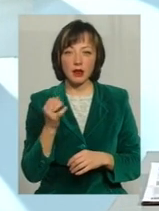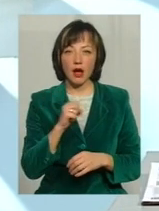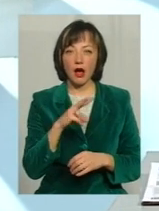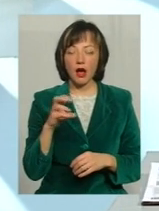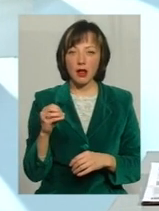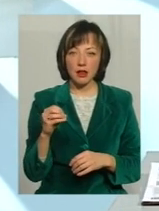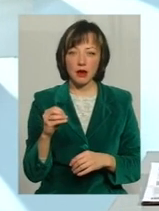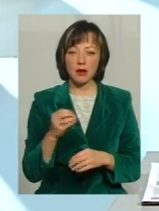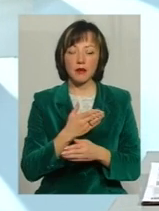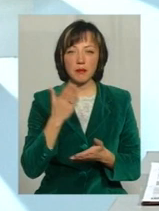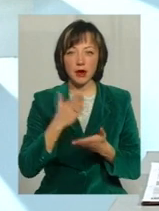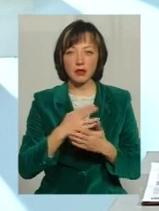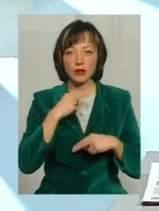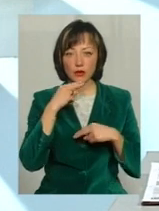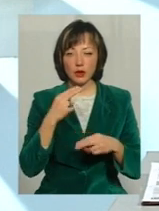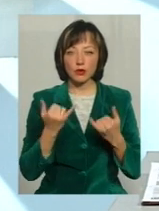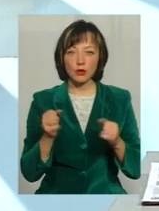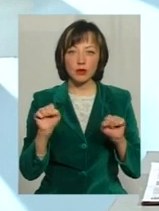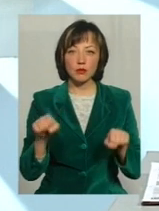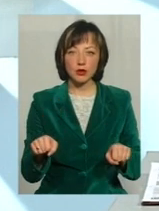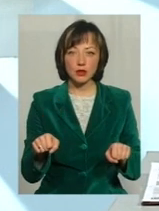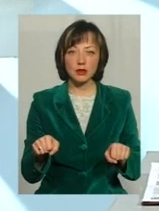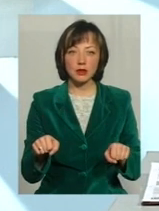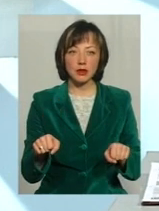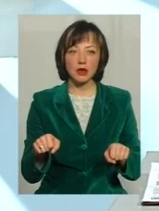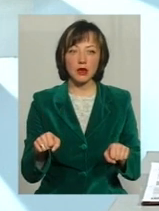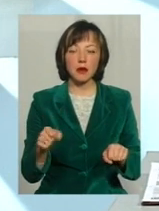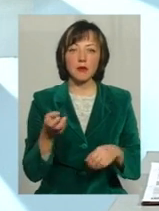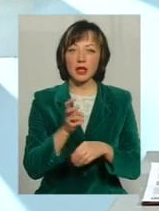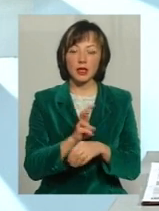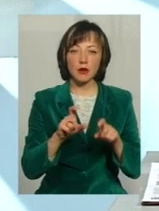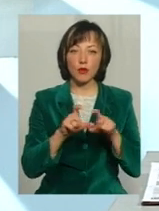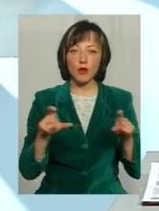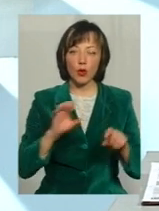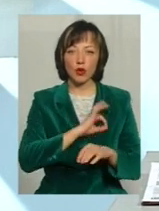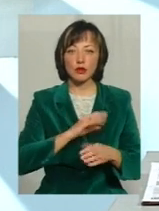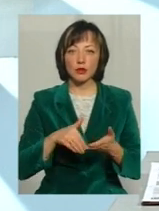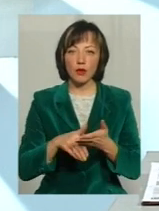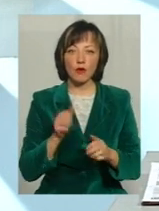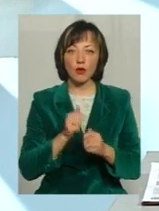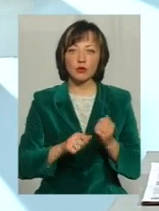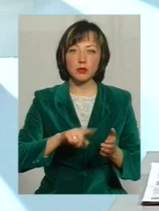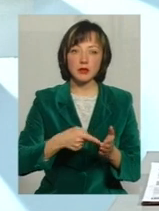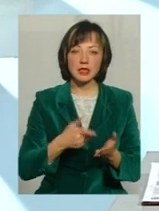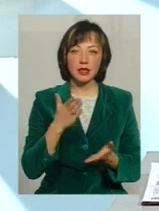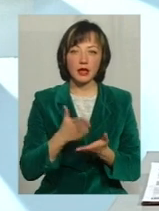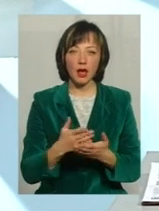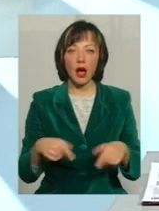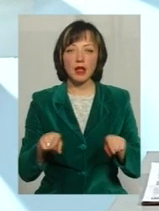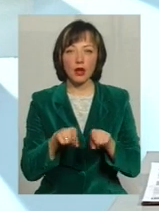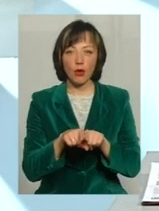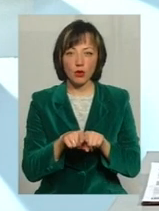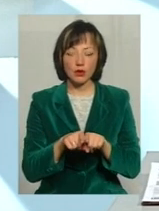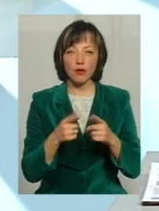на увазі, що можна прийти не лише бюро проведу допомоги, не лише центр проведу допомоги в кожному місті, який є А також